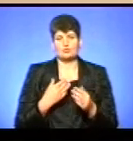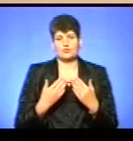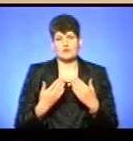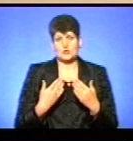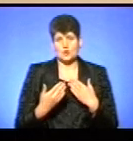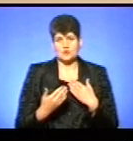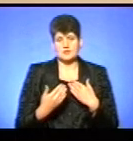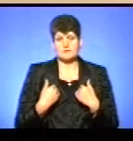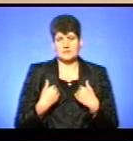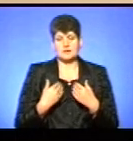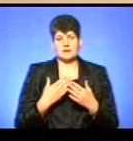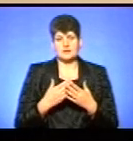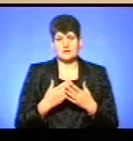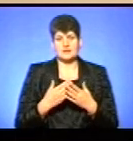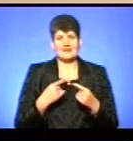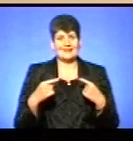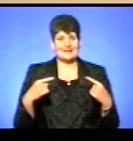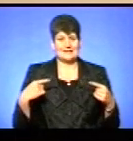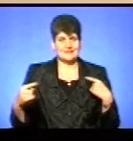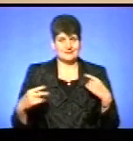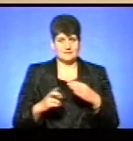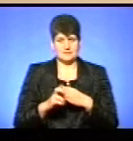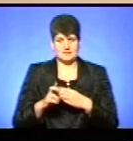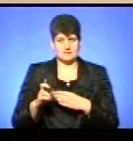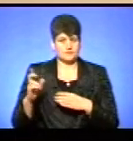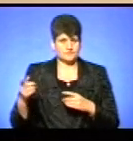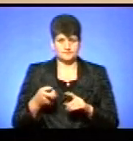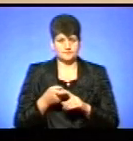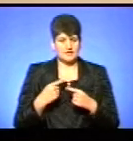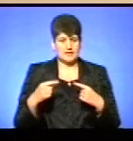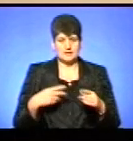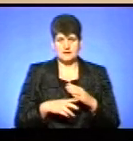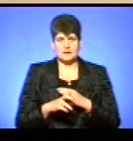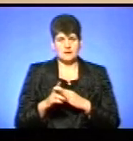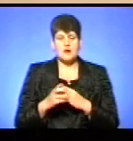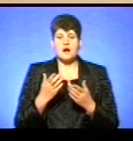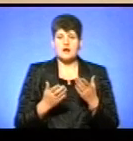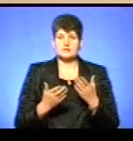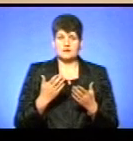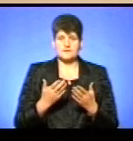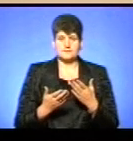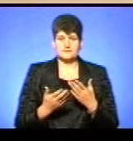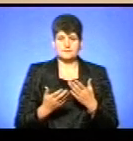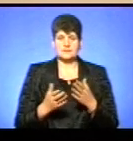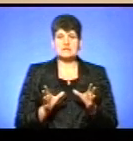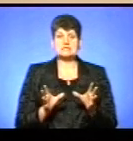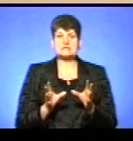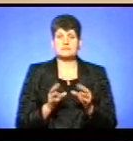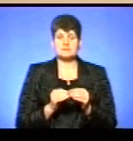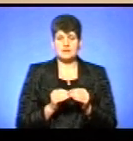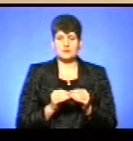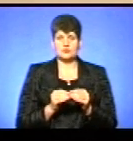належимо до різних церков, до різних релігій, але спільно